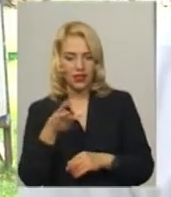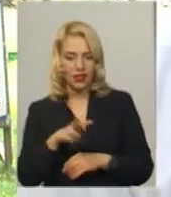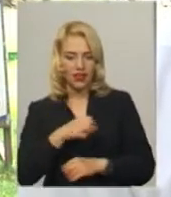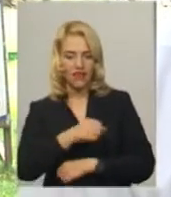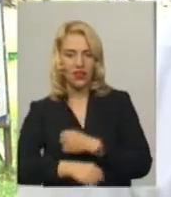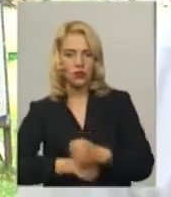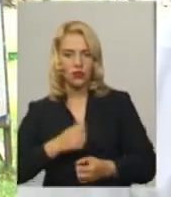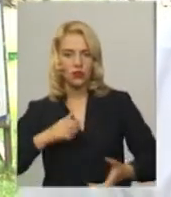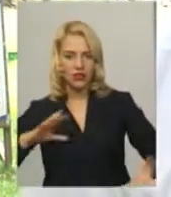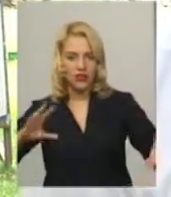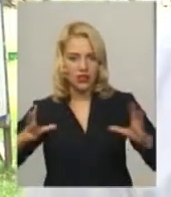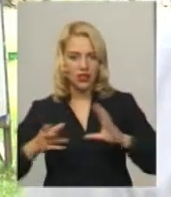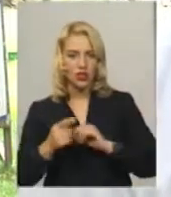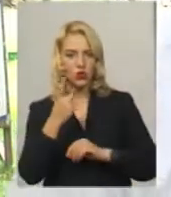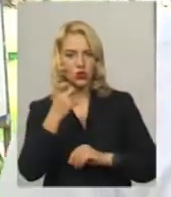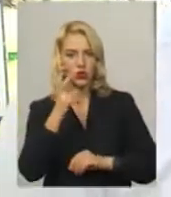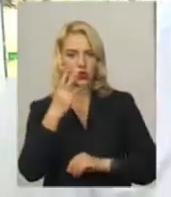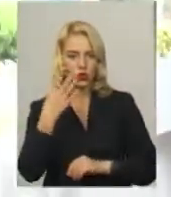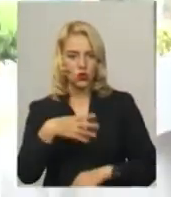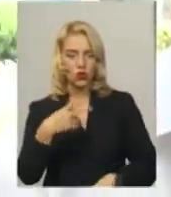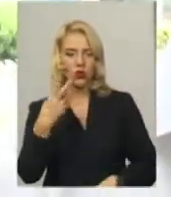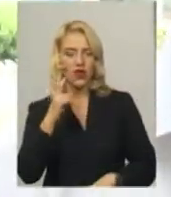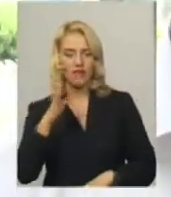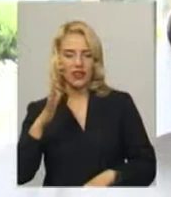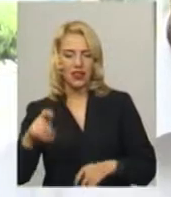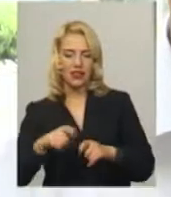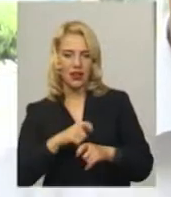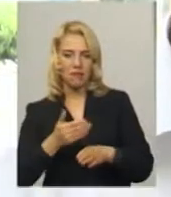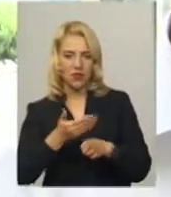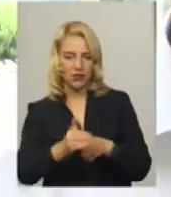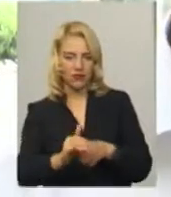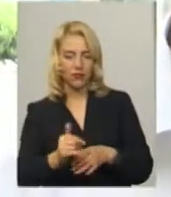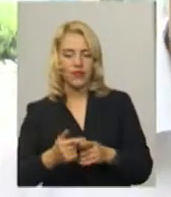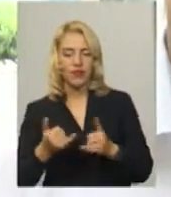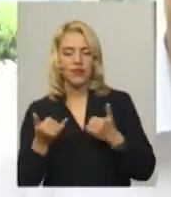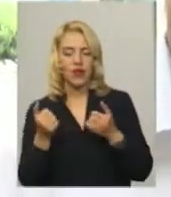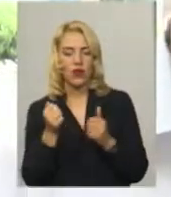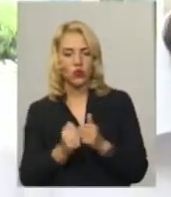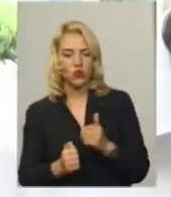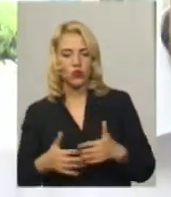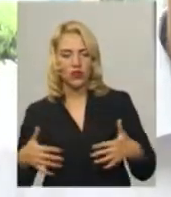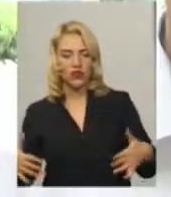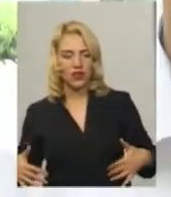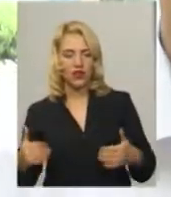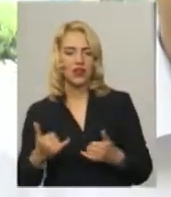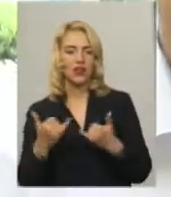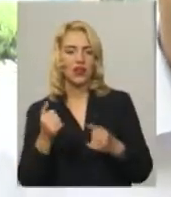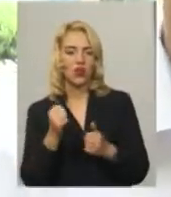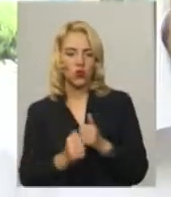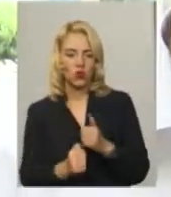140 квадратних метрів. Для кожної тварини, для кожної птиці є норми, які ми